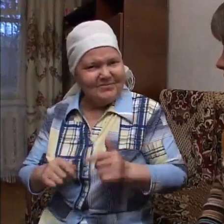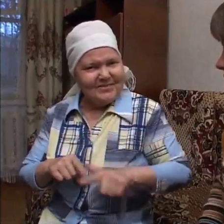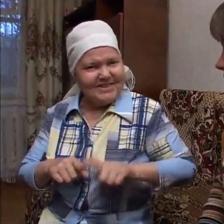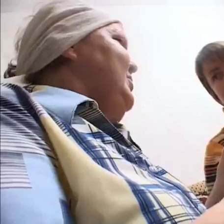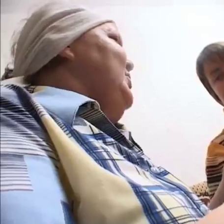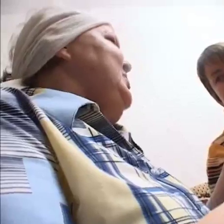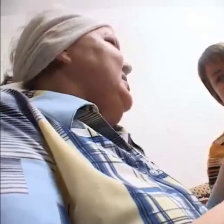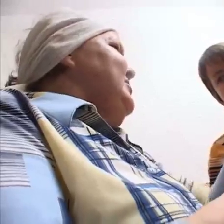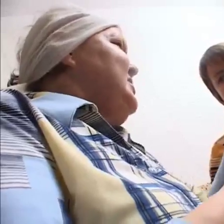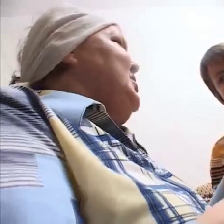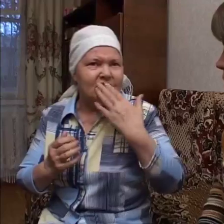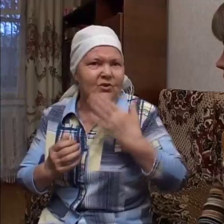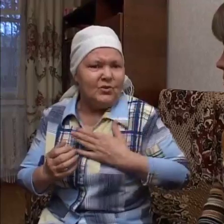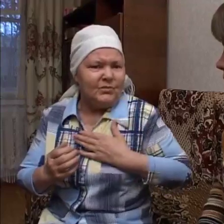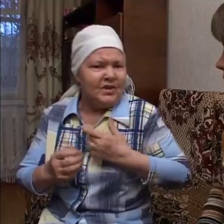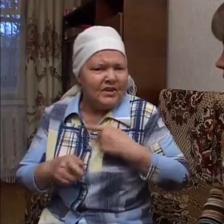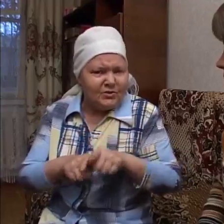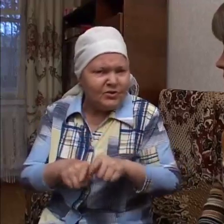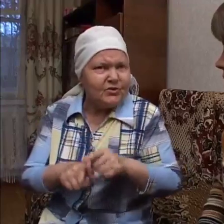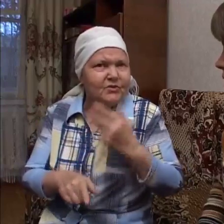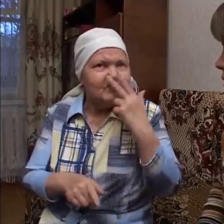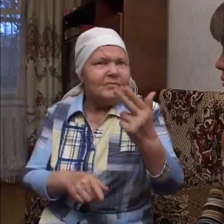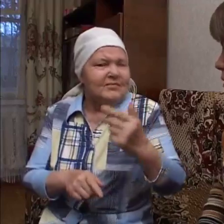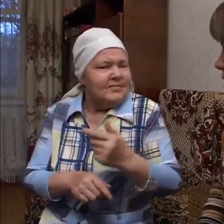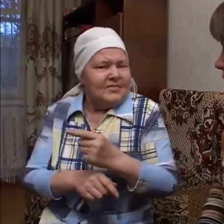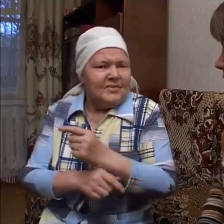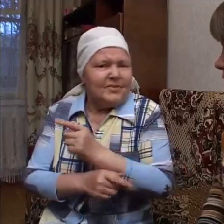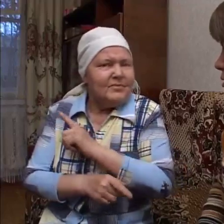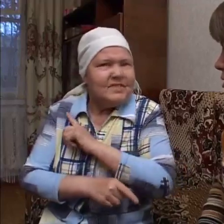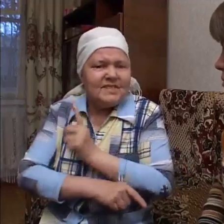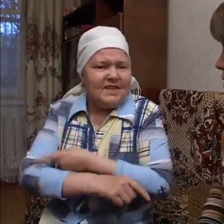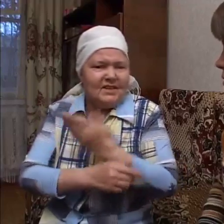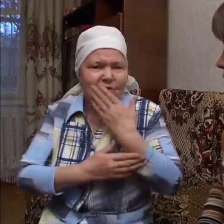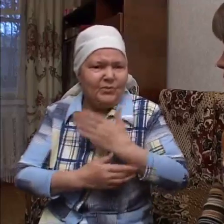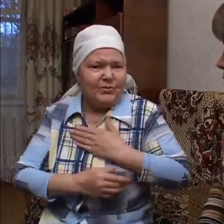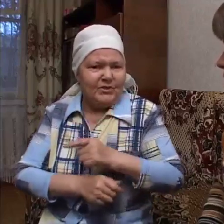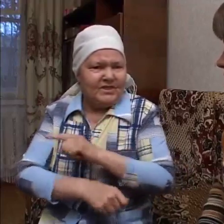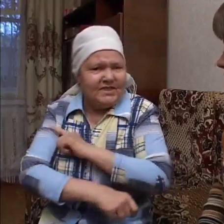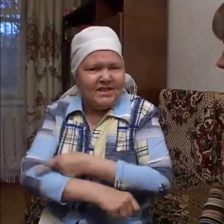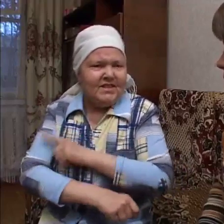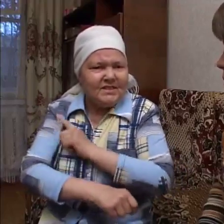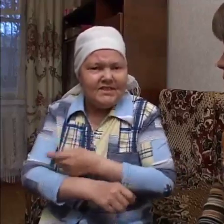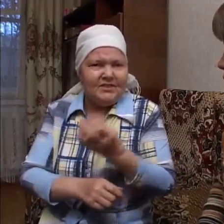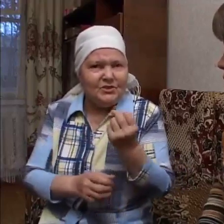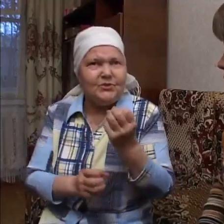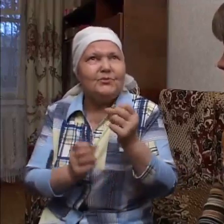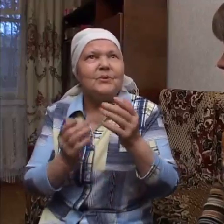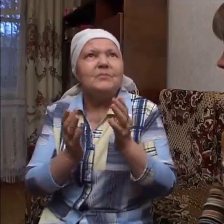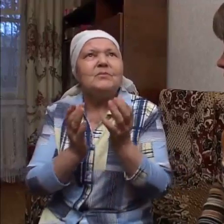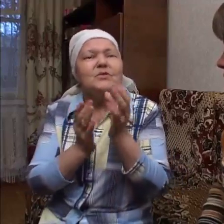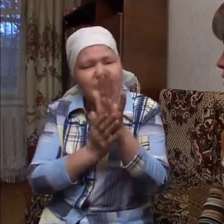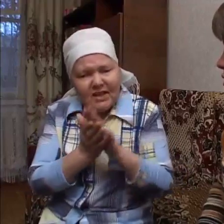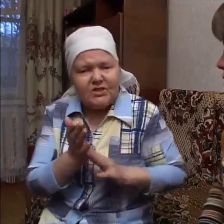радовалась. Я чувствовала, что Бог меня спас, сохранил, любит. И я тоже смотрю на Него и сильно люблю Его.